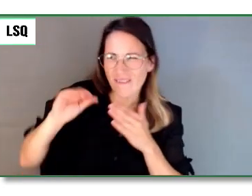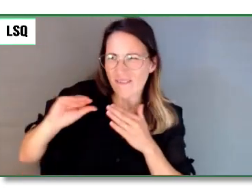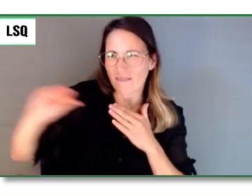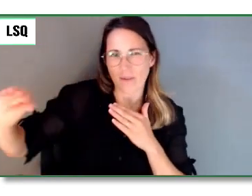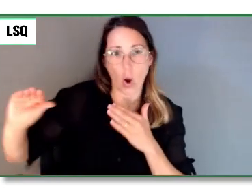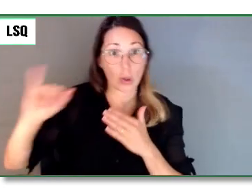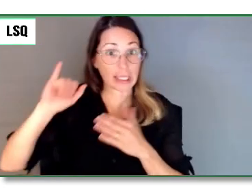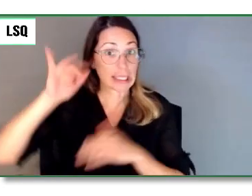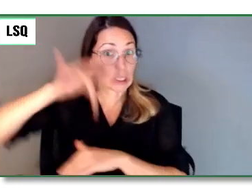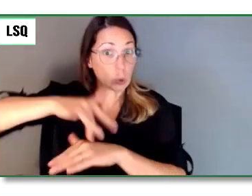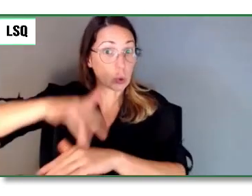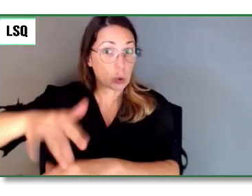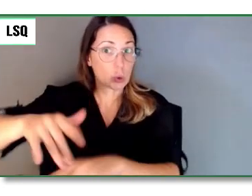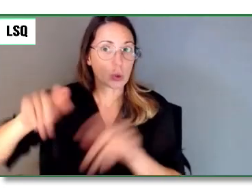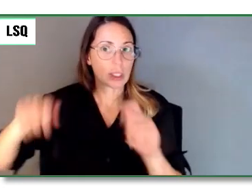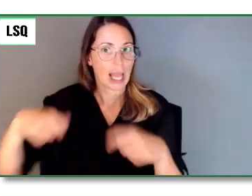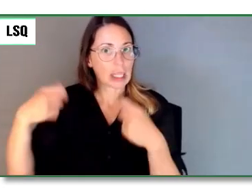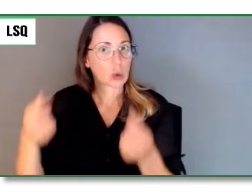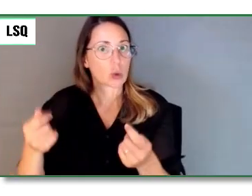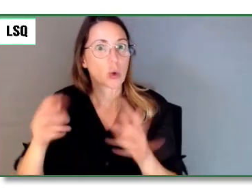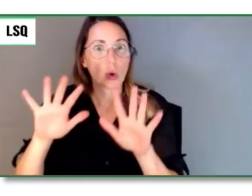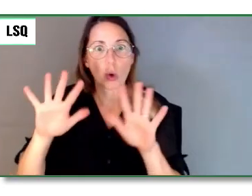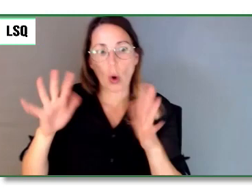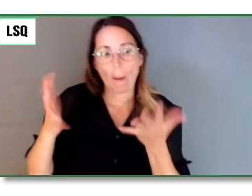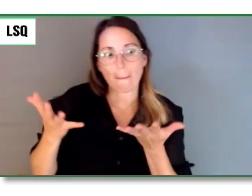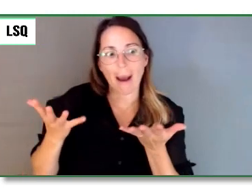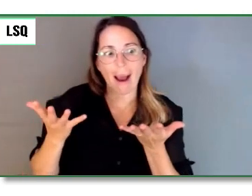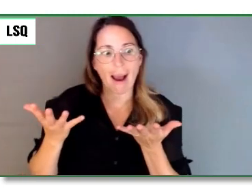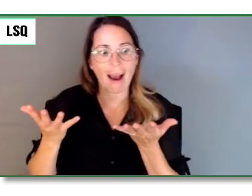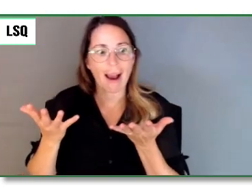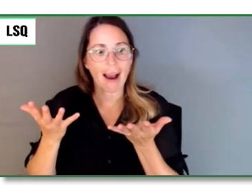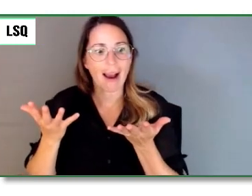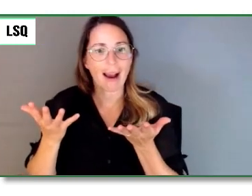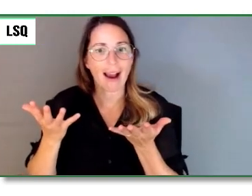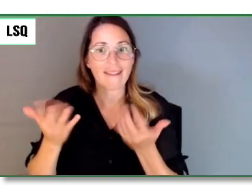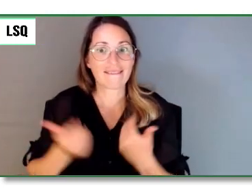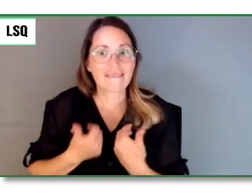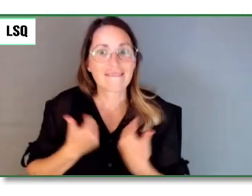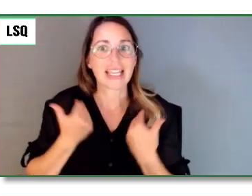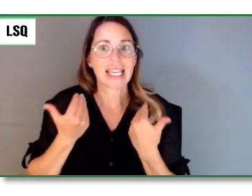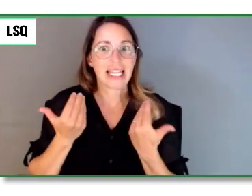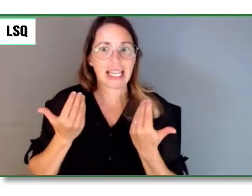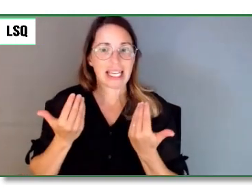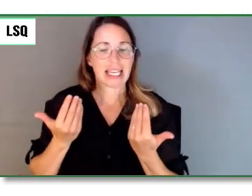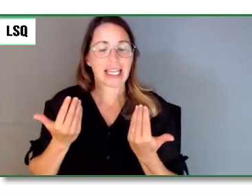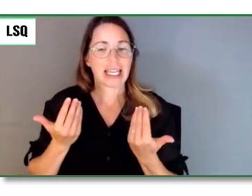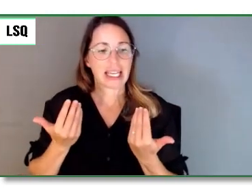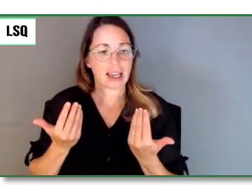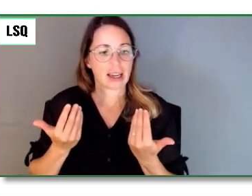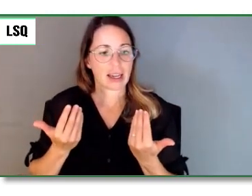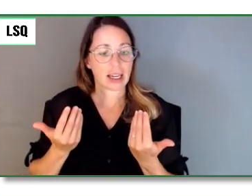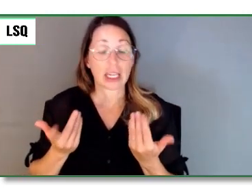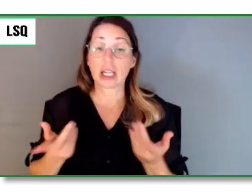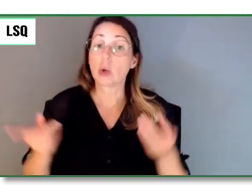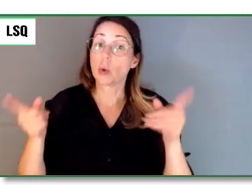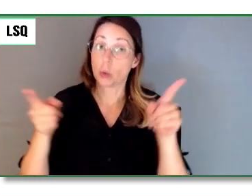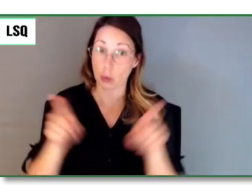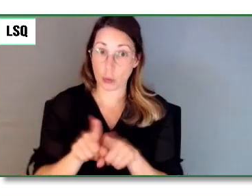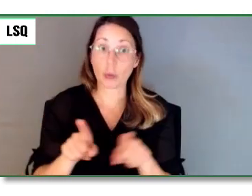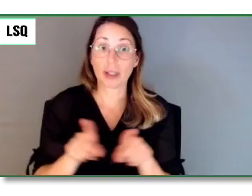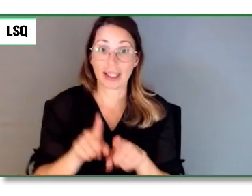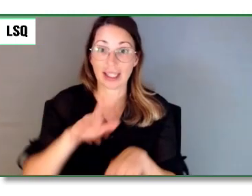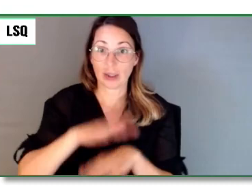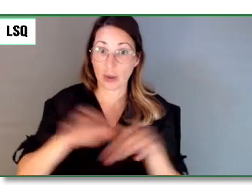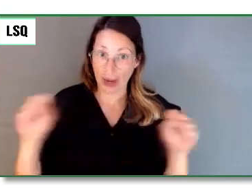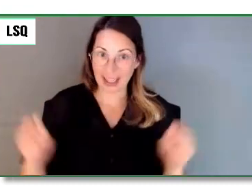Et cela se retrouve dans la création littéraire sur la nature et dans le mouvement de préservation, donc, du monde naturel aux États